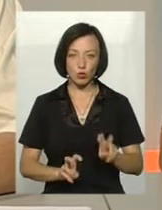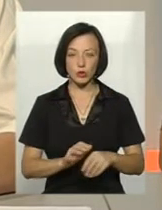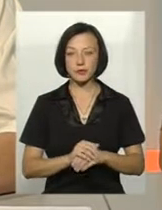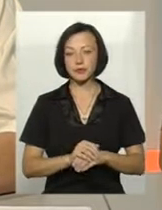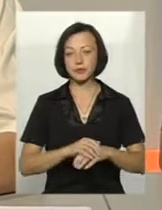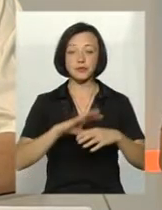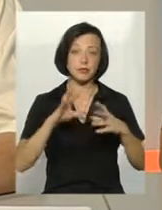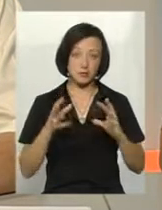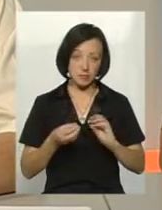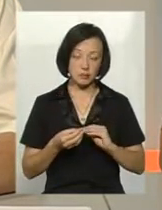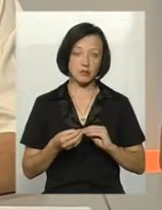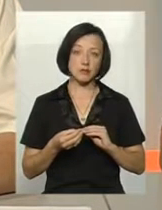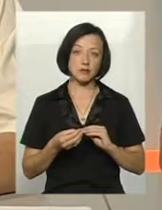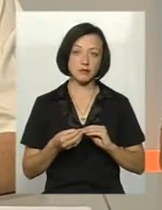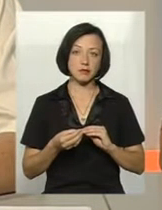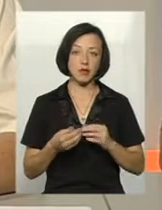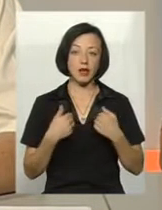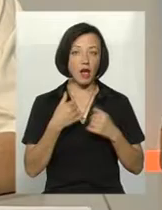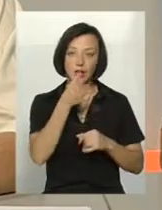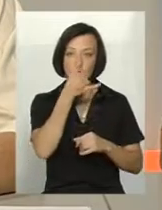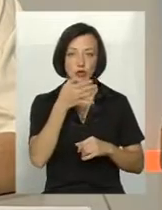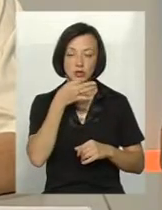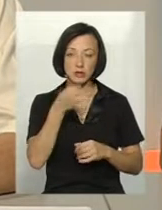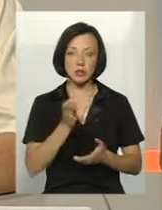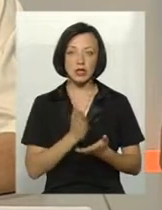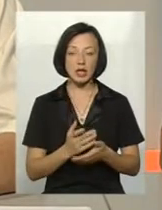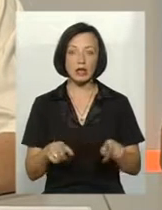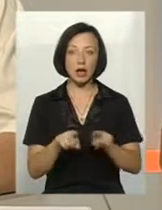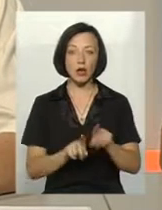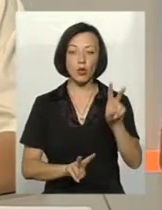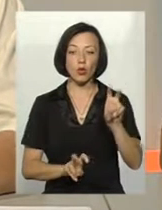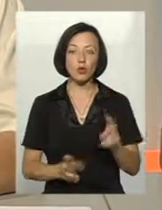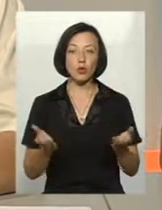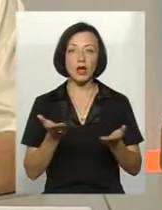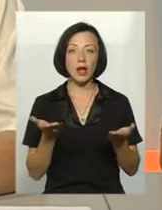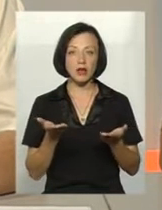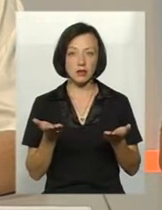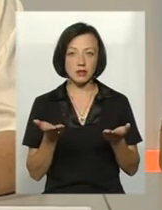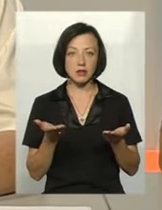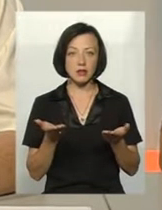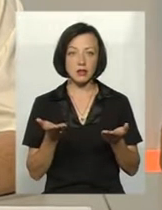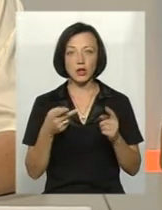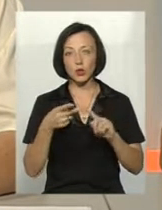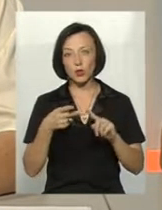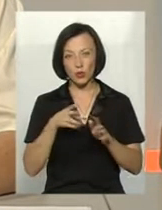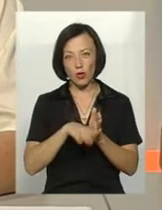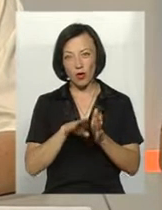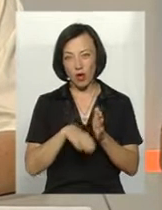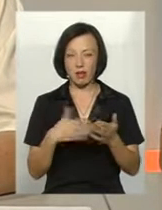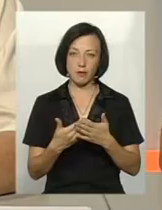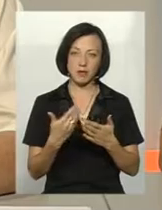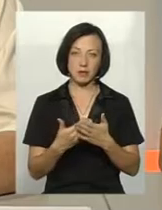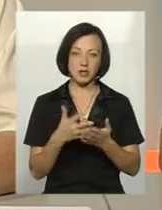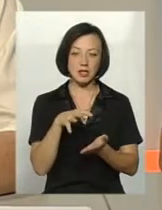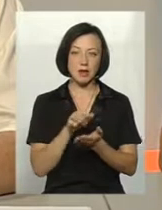В принципі, я не можу сказати, що є такі культури, які є другорядними, чи, як ви кажете,